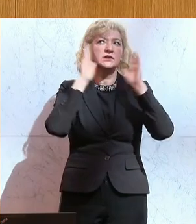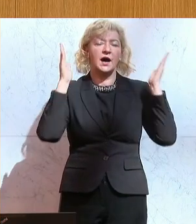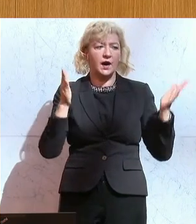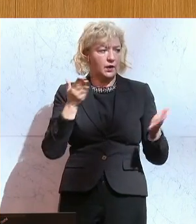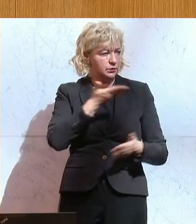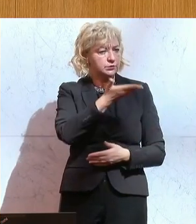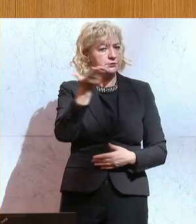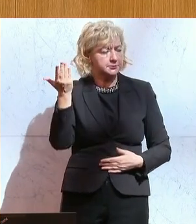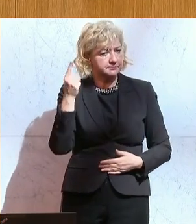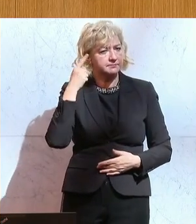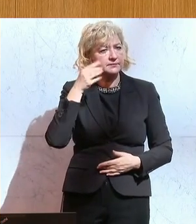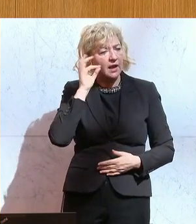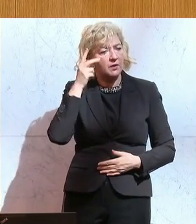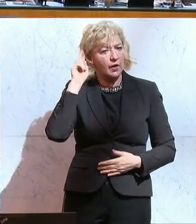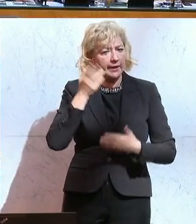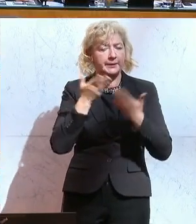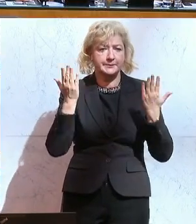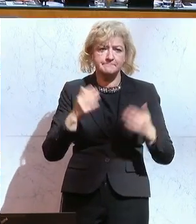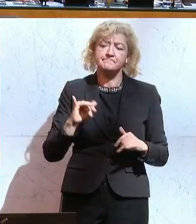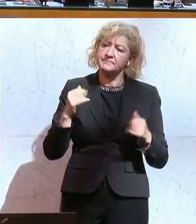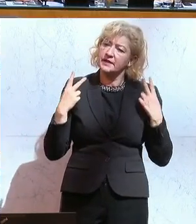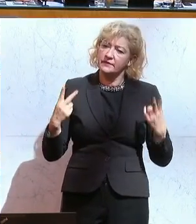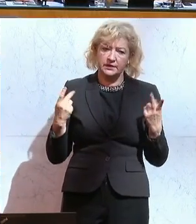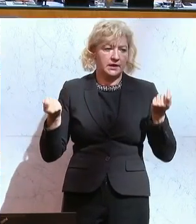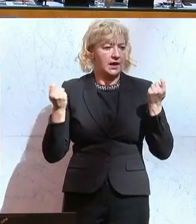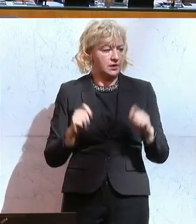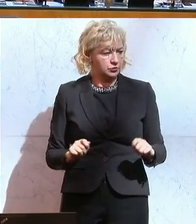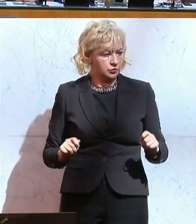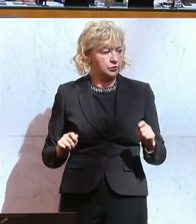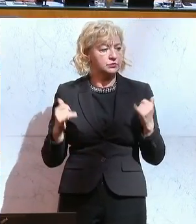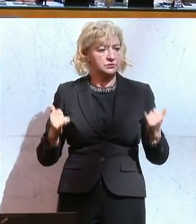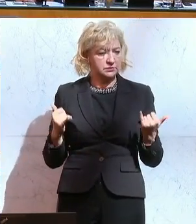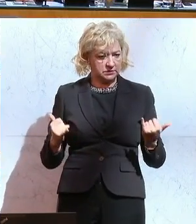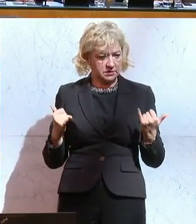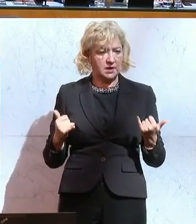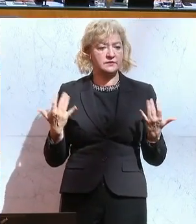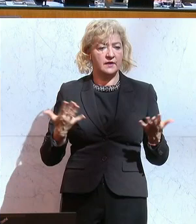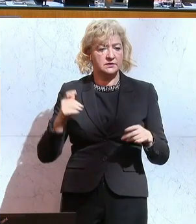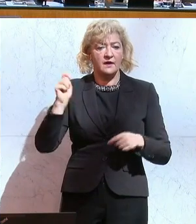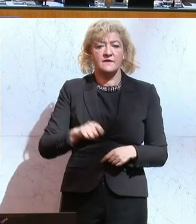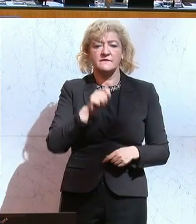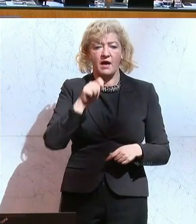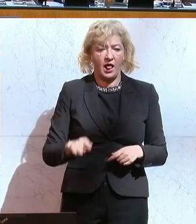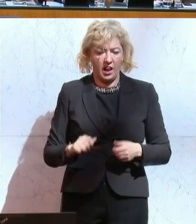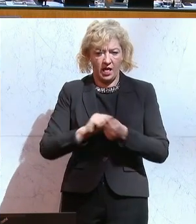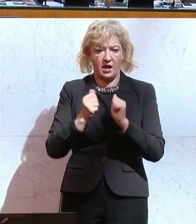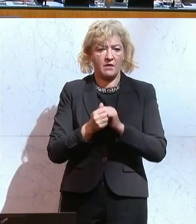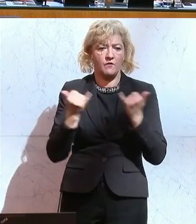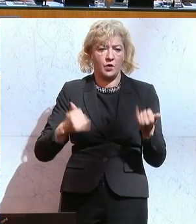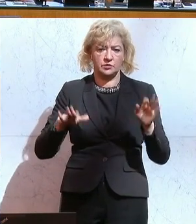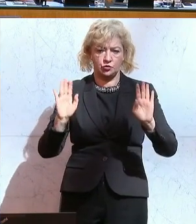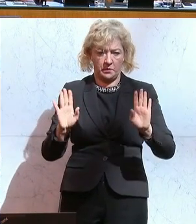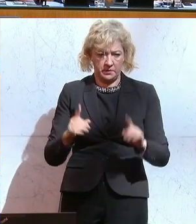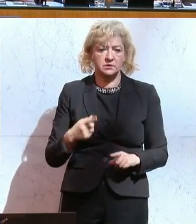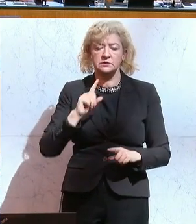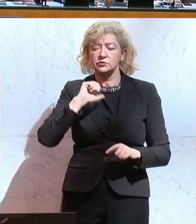deswegen habe ich es auch für einen richtigen und wichtigen Entschluss empfunden, dass wir den Wahlkampf gestoppt haben. Dass man gesagt hat, die